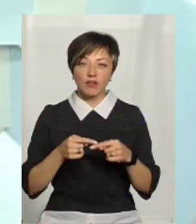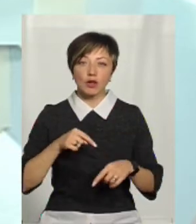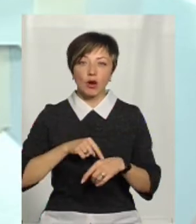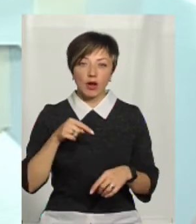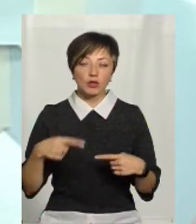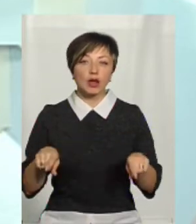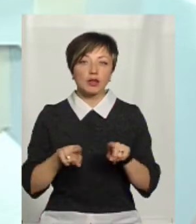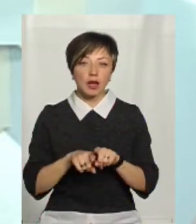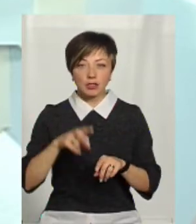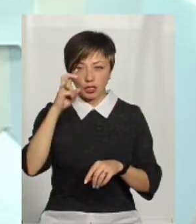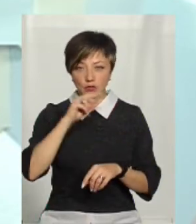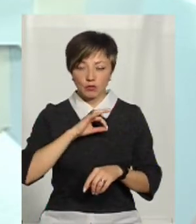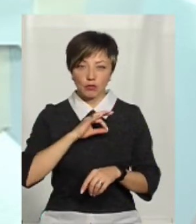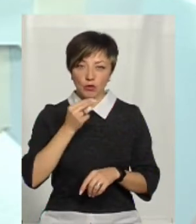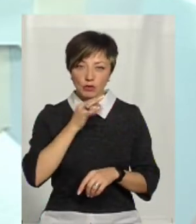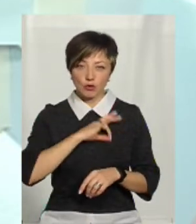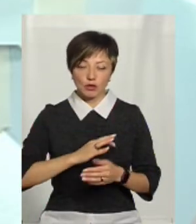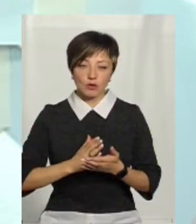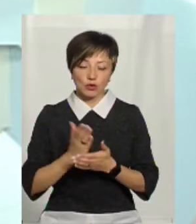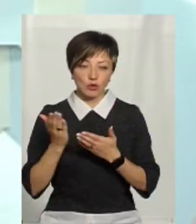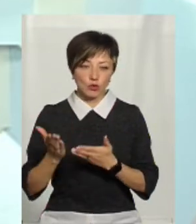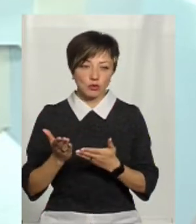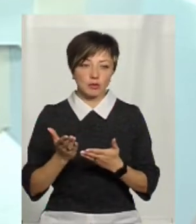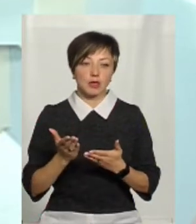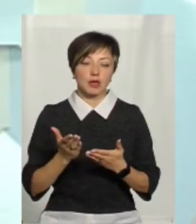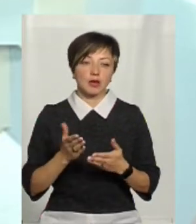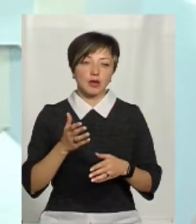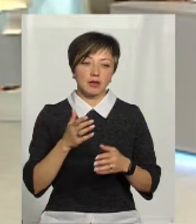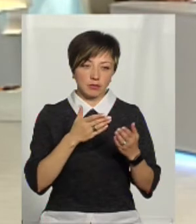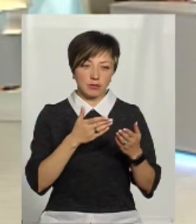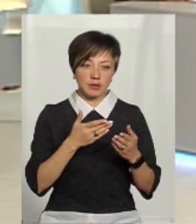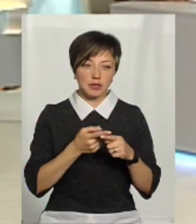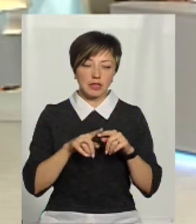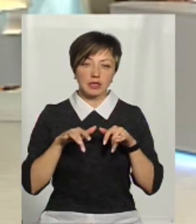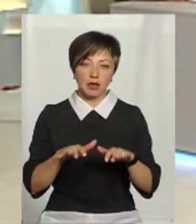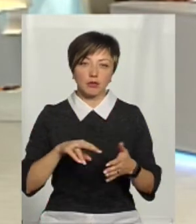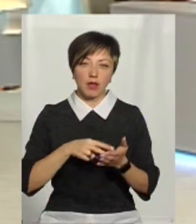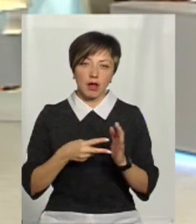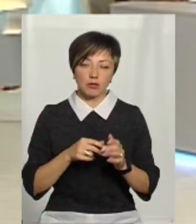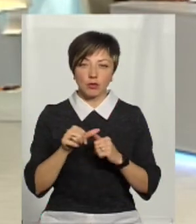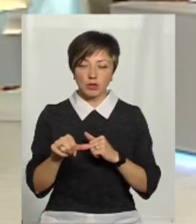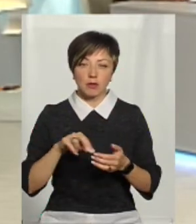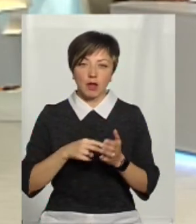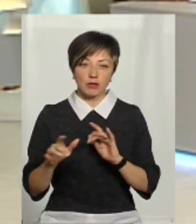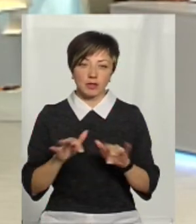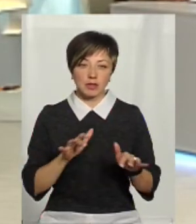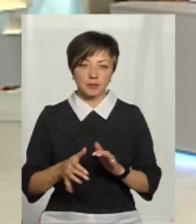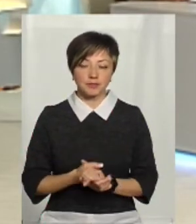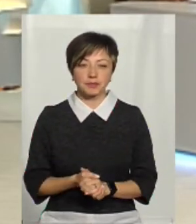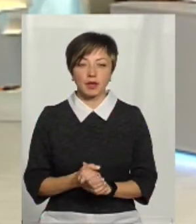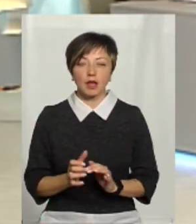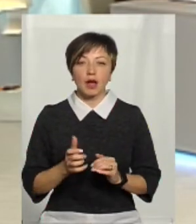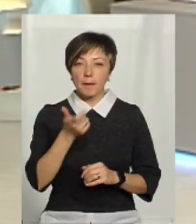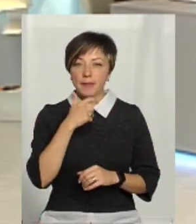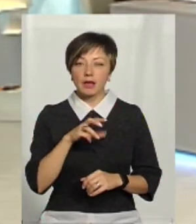реагування, а також до Держпродспоживслужби для вживання їхніх заходів щодо планових чи позапланових дій. Пане